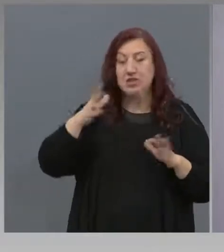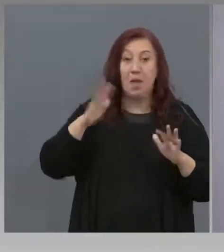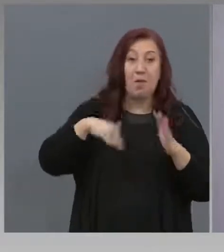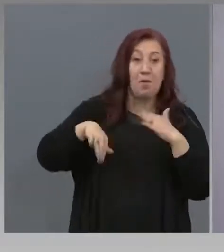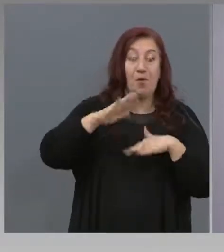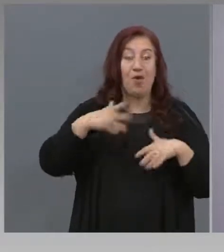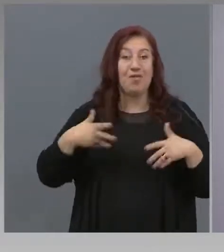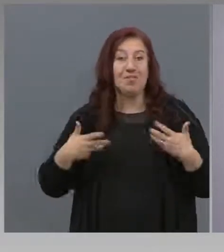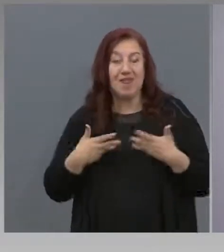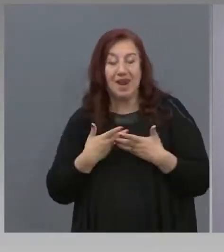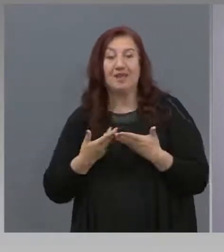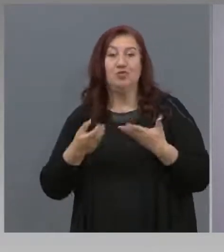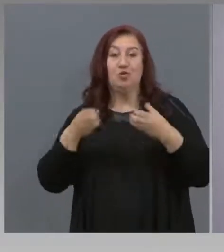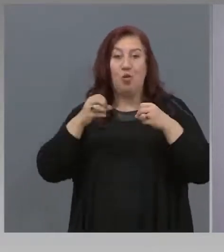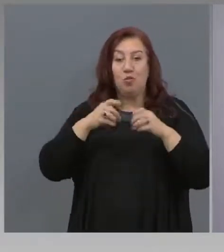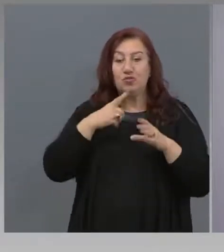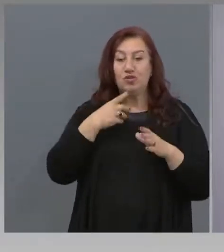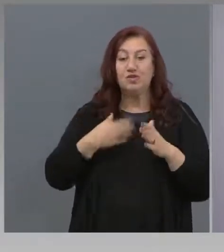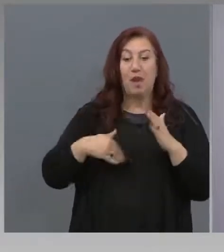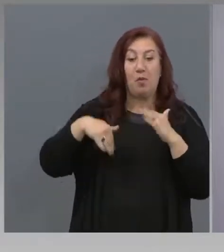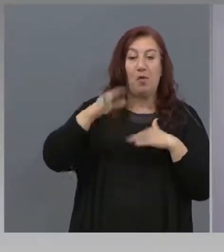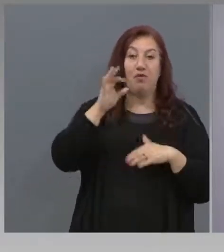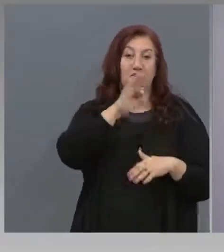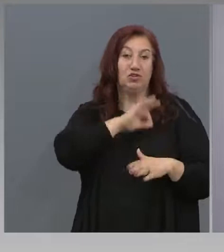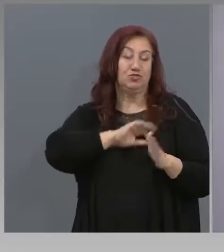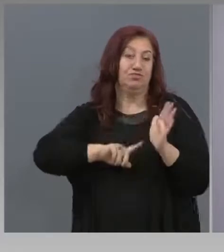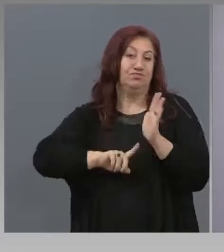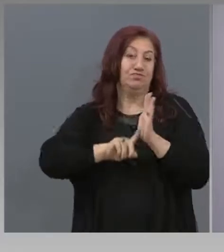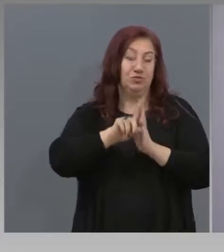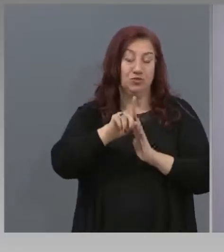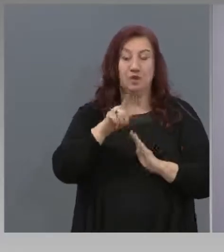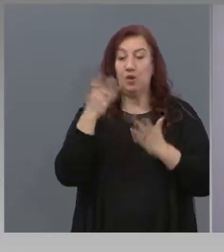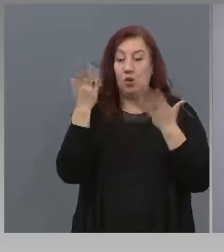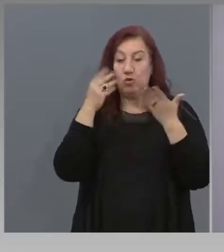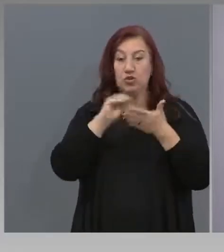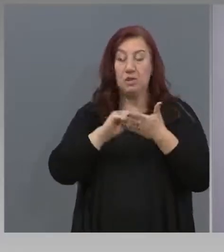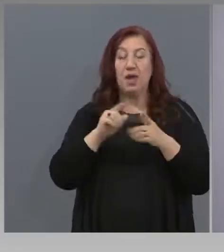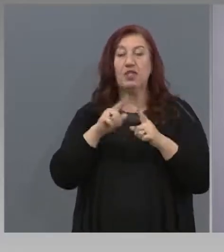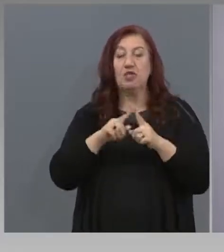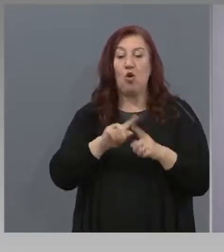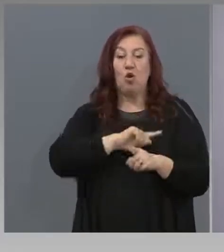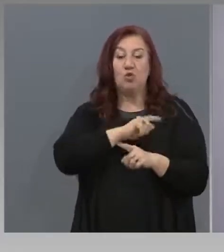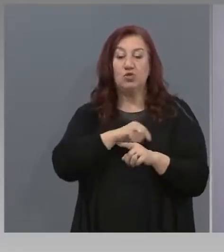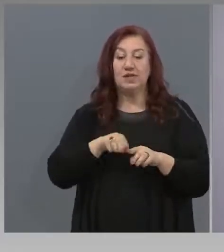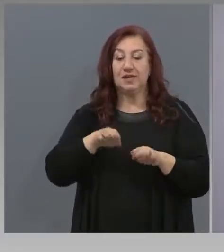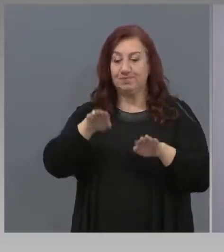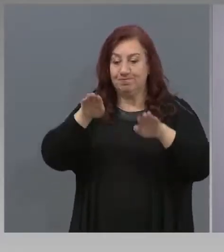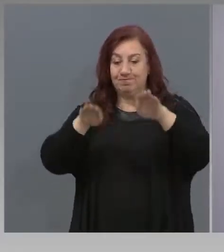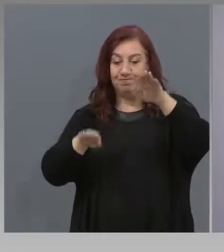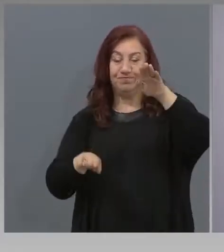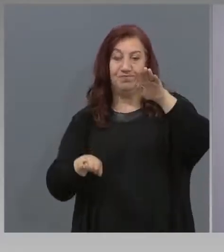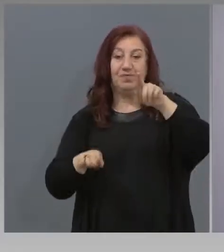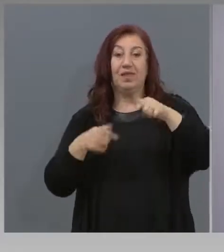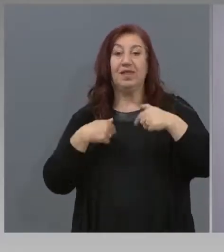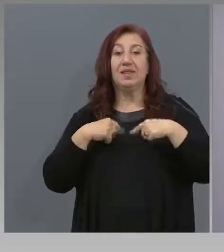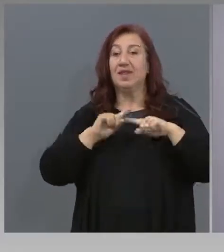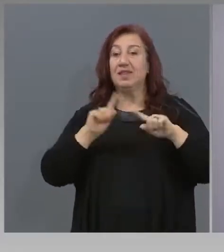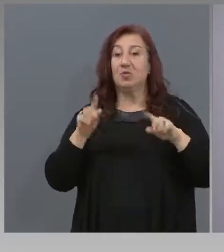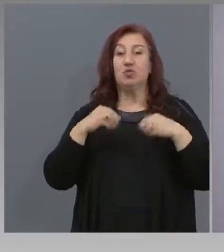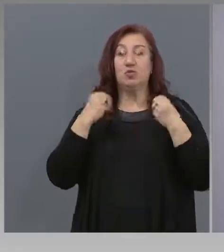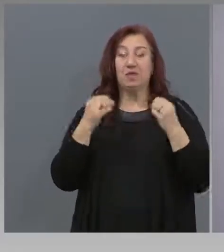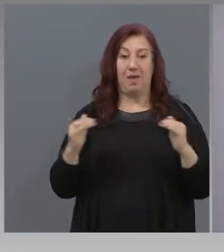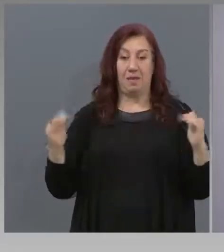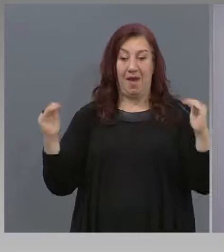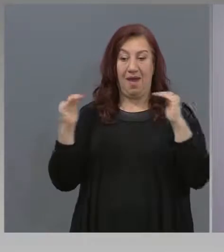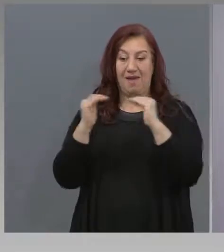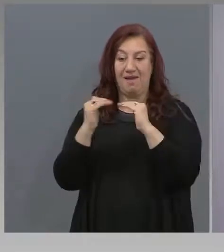придобиване на резултати заложени в учебната програма, но в същото време усилии неравенстват. Ние не можем да гарантираме равнодостъпност на всяко